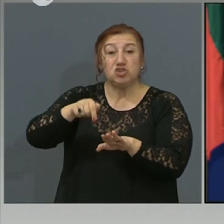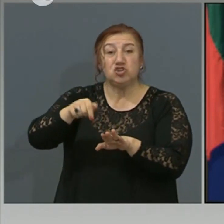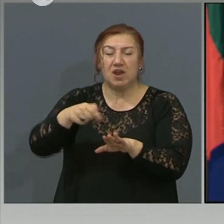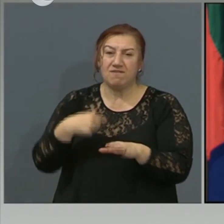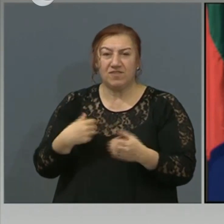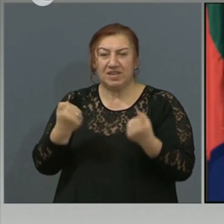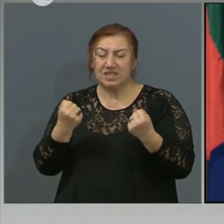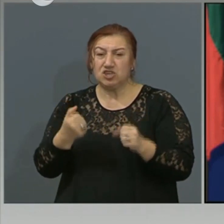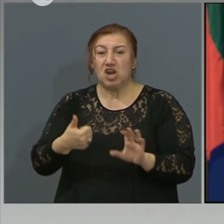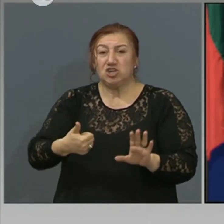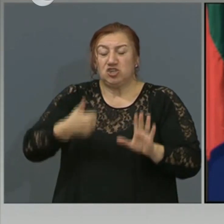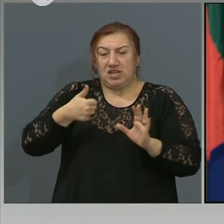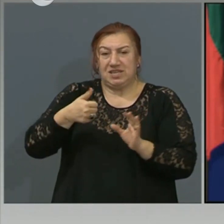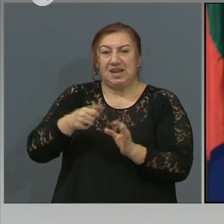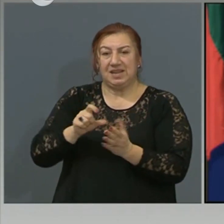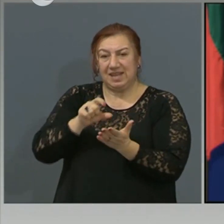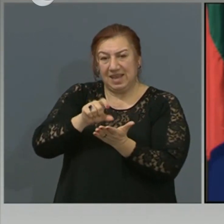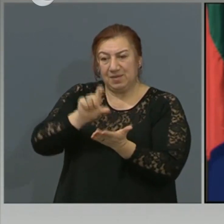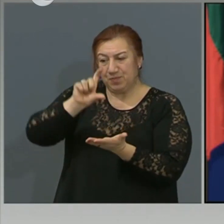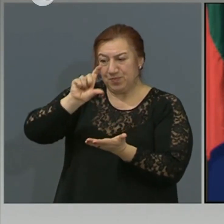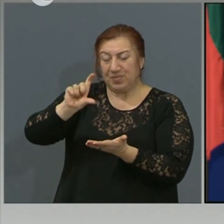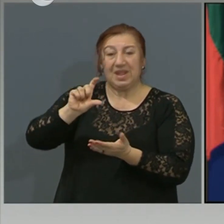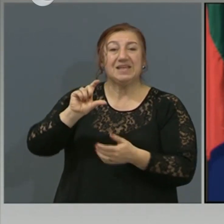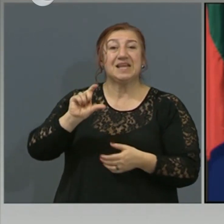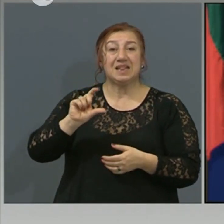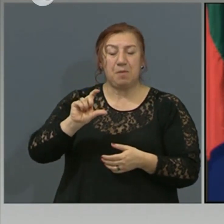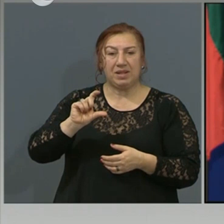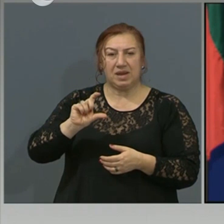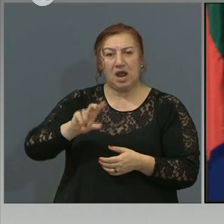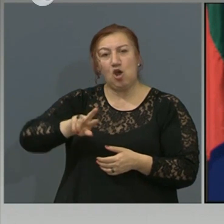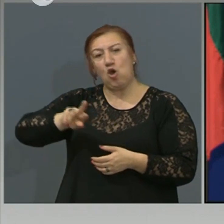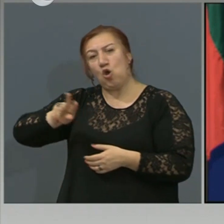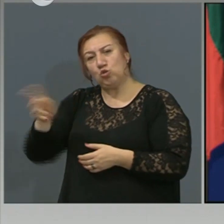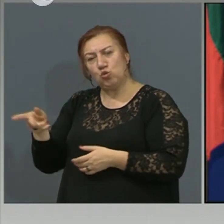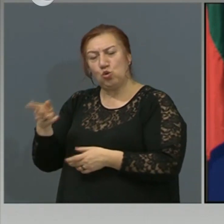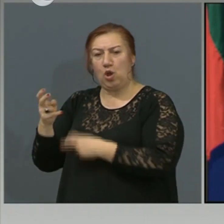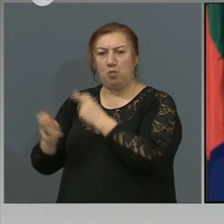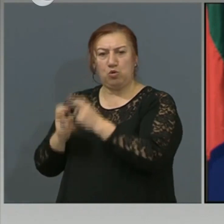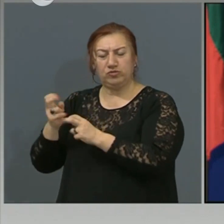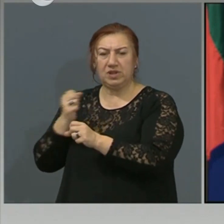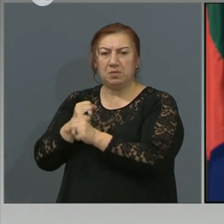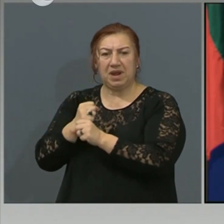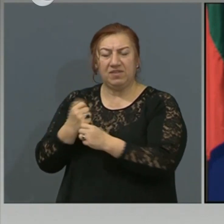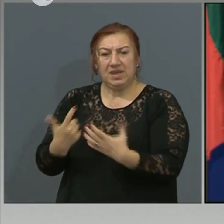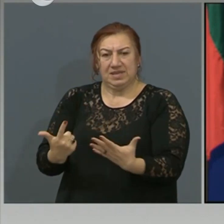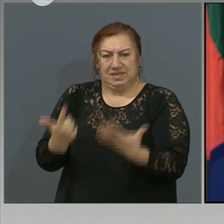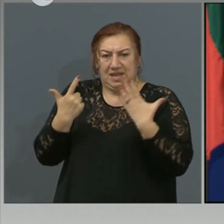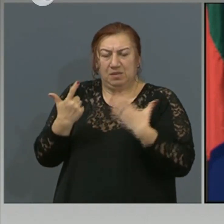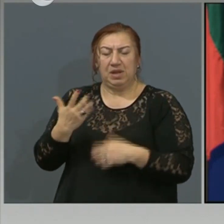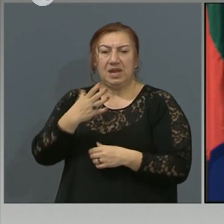хиляди сантиметра. Другия производител прави с около 7 хиляди и 500